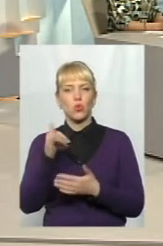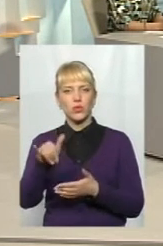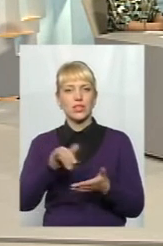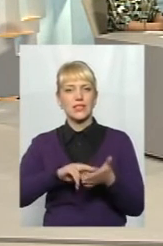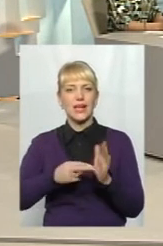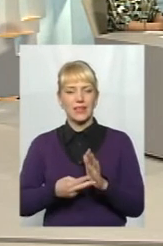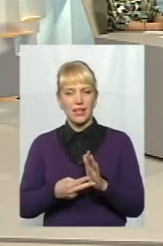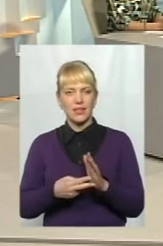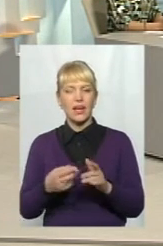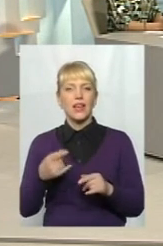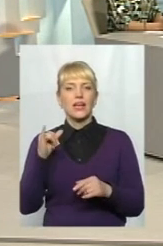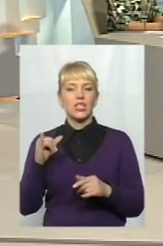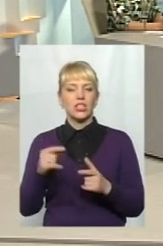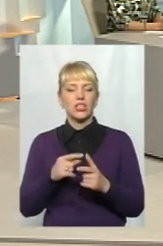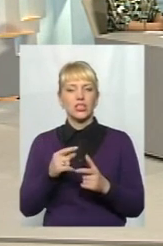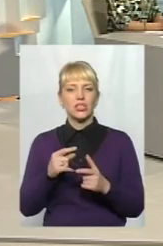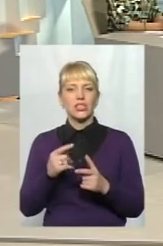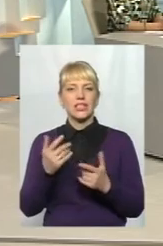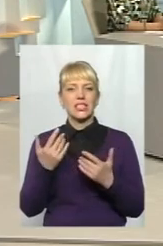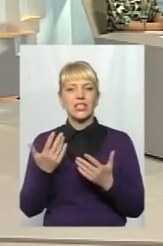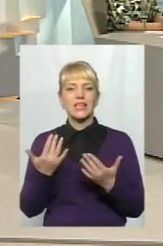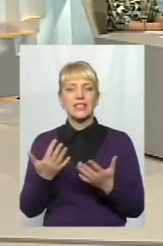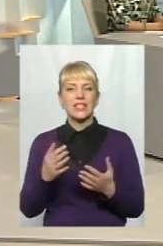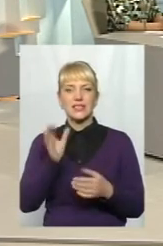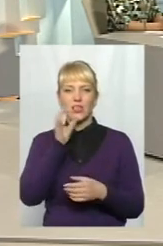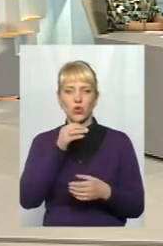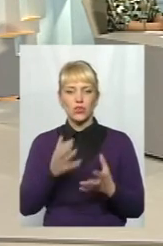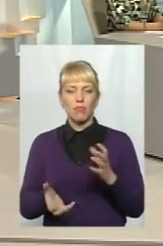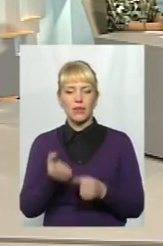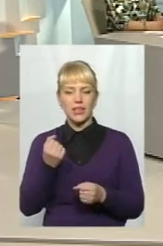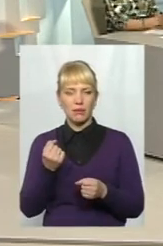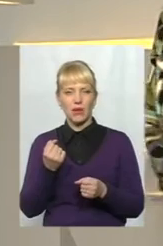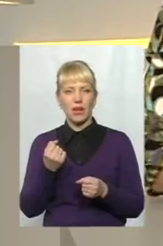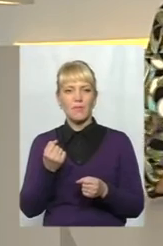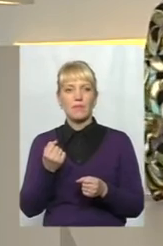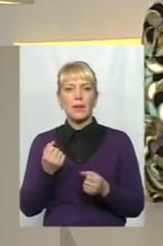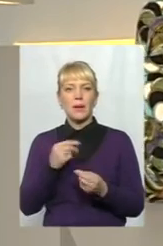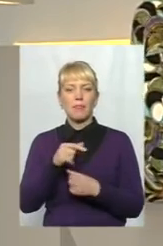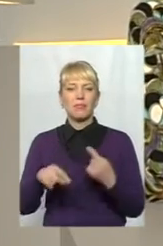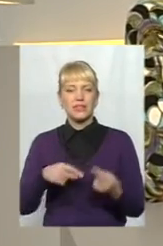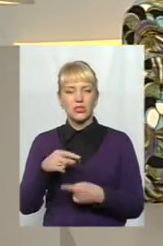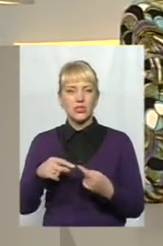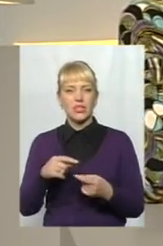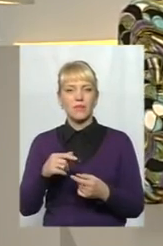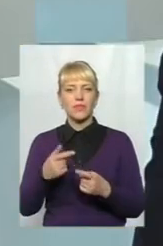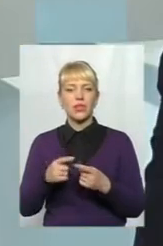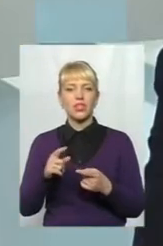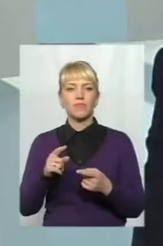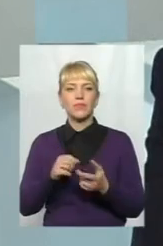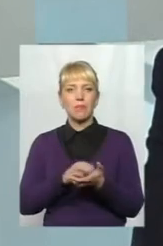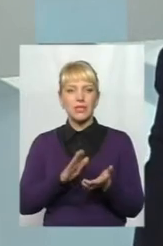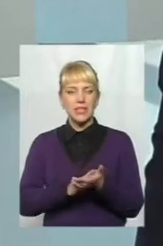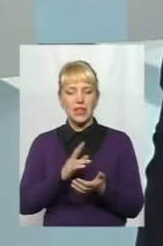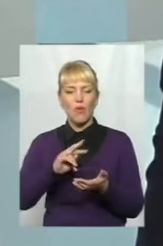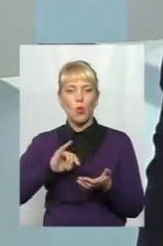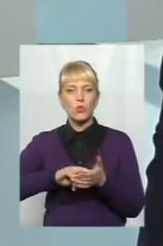наскільки серйозно та підтримка бізнесу прописана в тій стратегії, що маємо в обласному центрі? Власне,